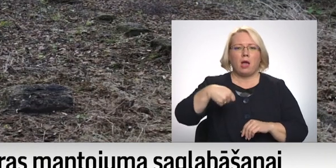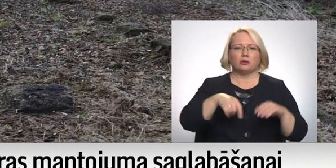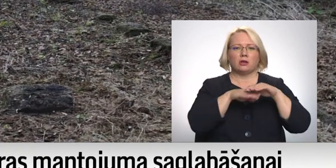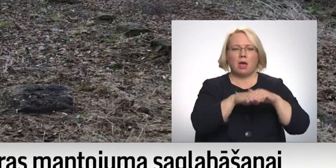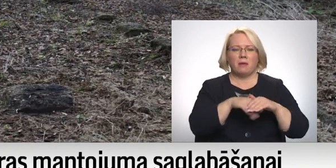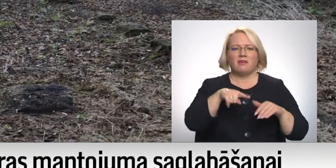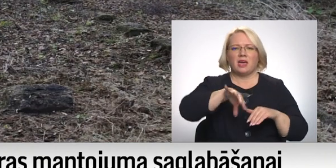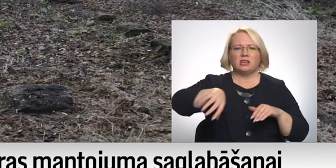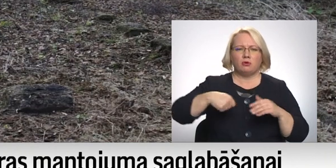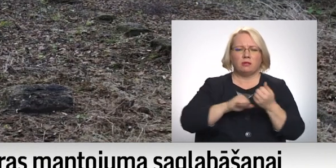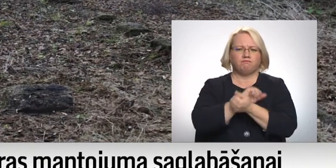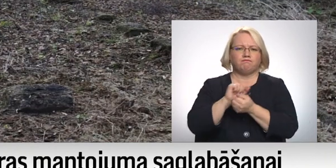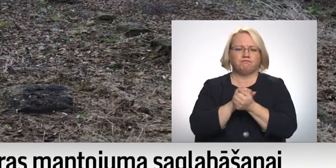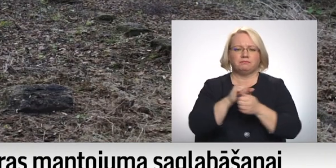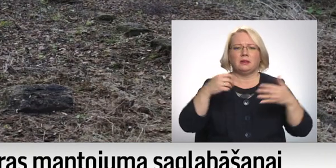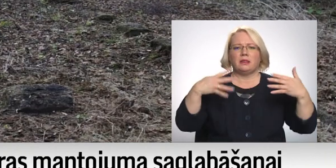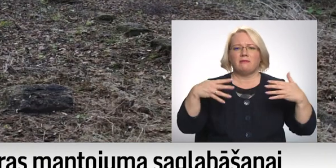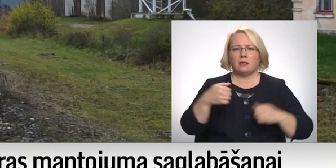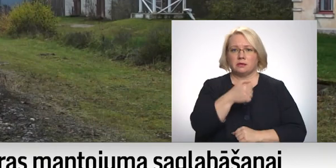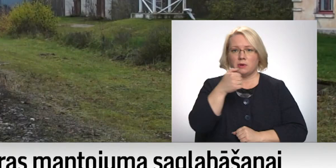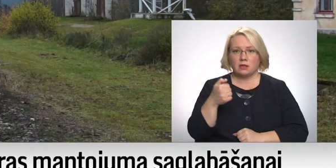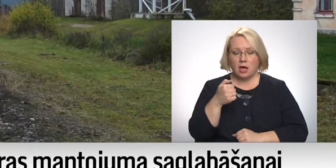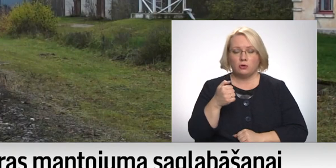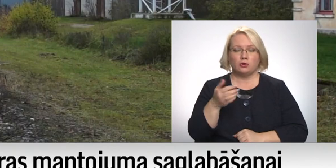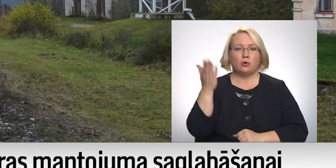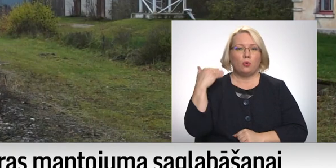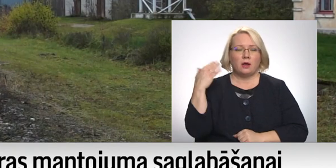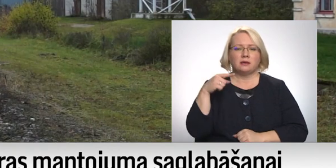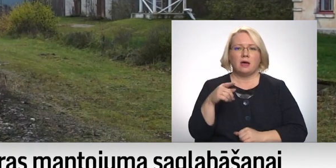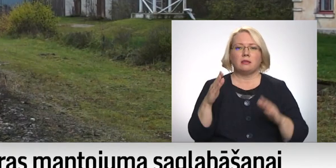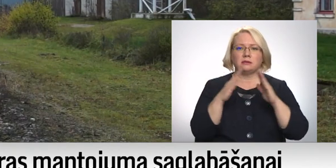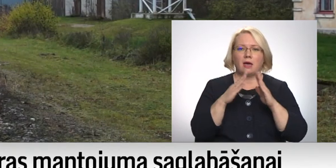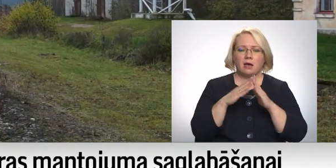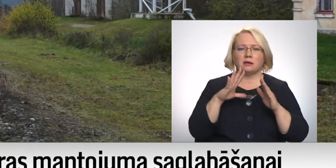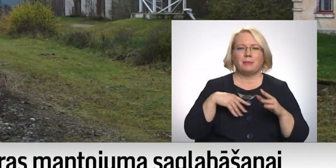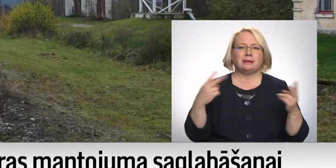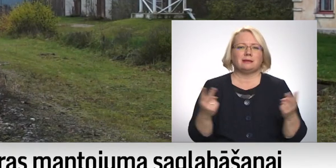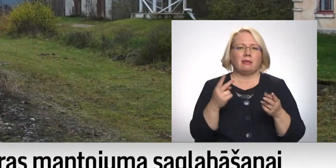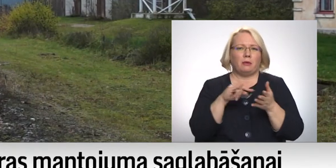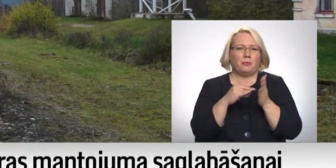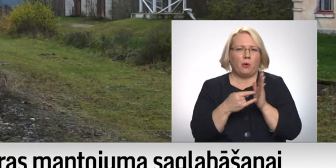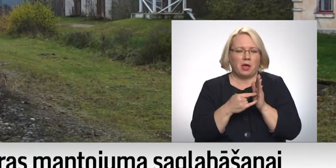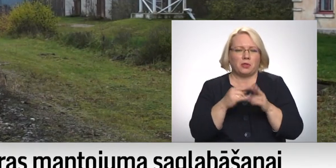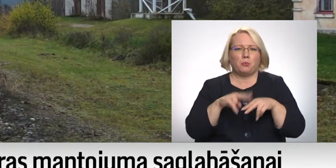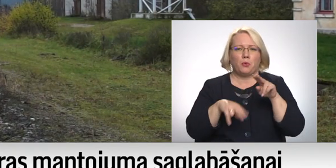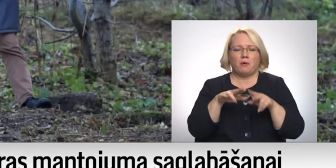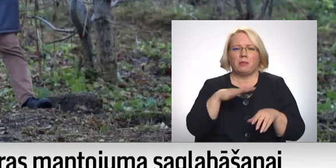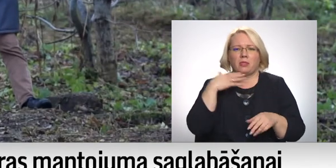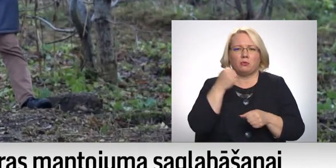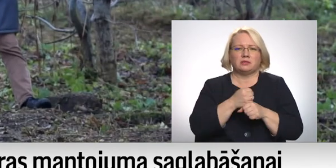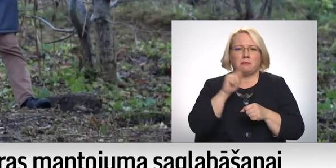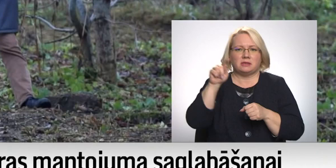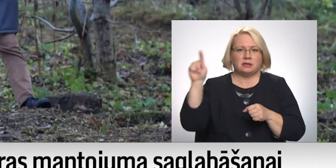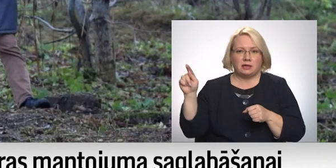izlaupīta un bojā gājusi 90. gados. Savulaik tāda sēks pēc standarta projekta tika būvētas pie daudzām stacijām.